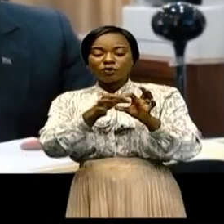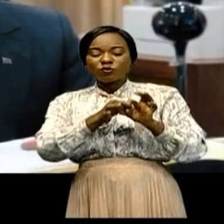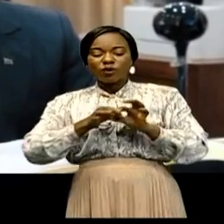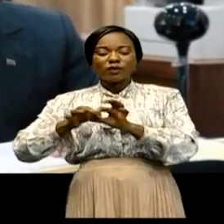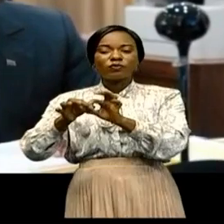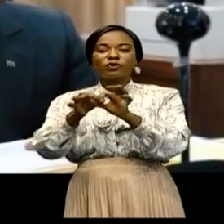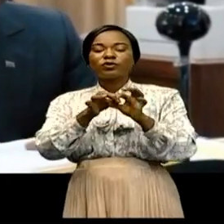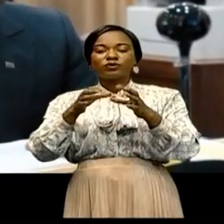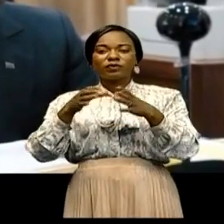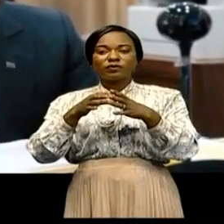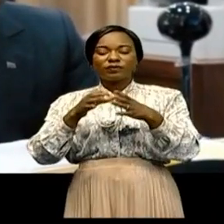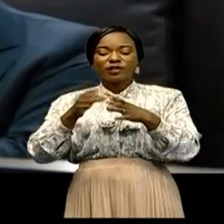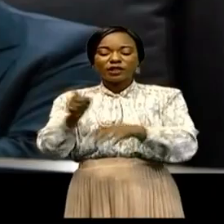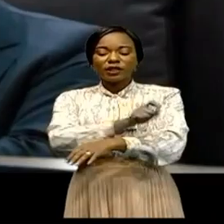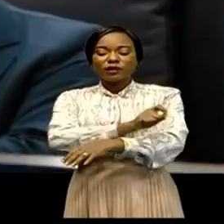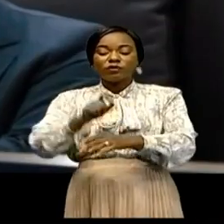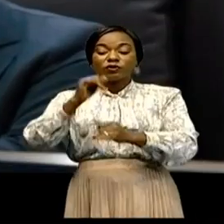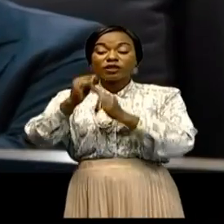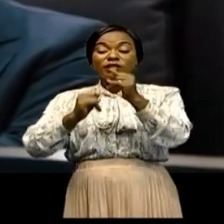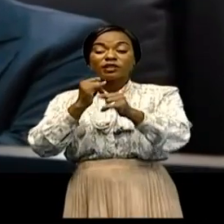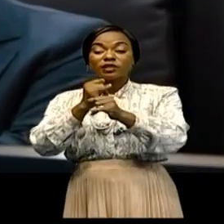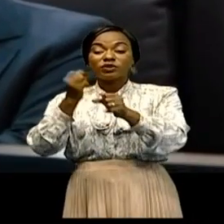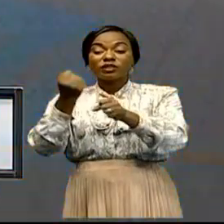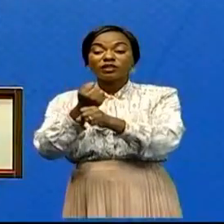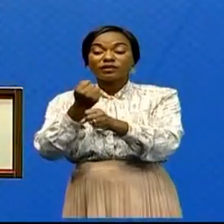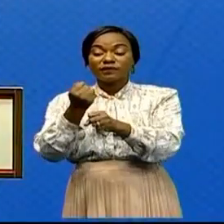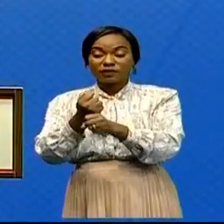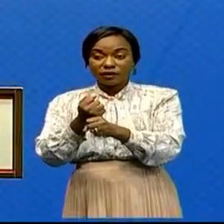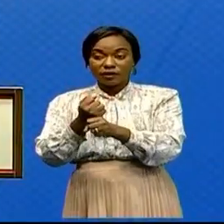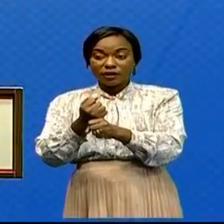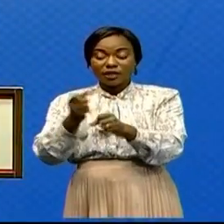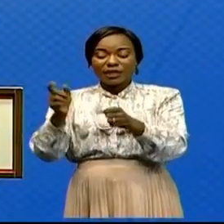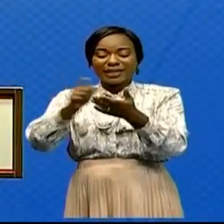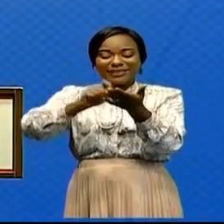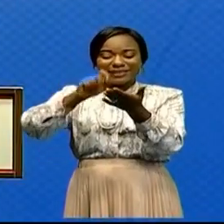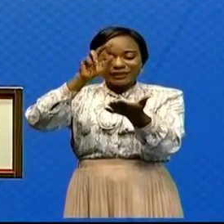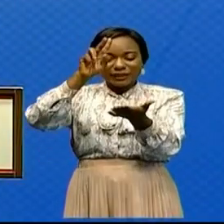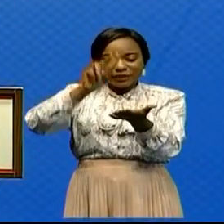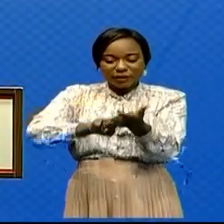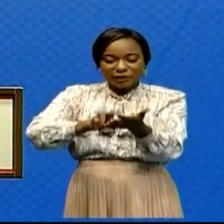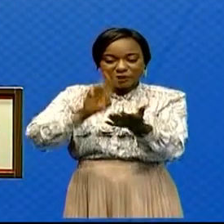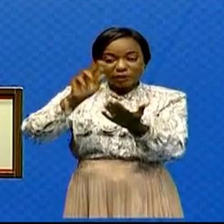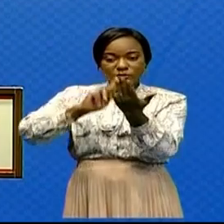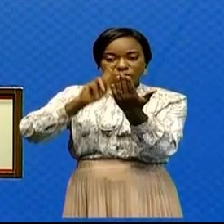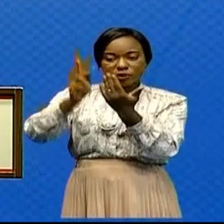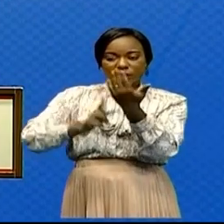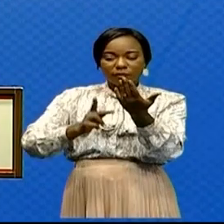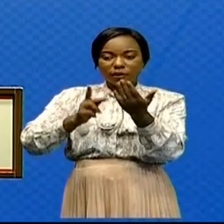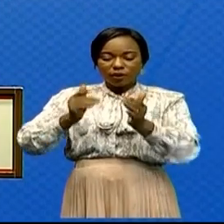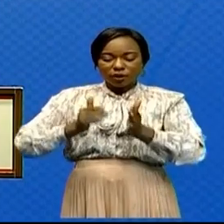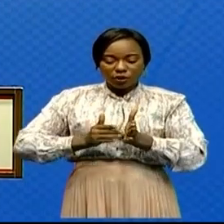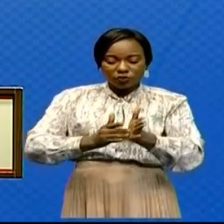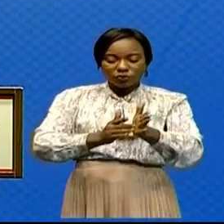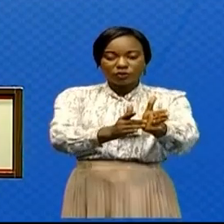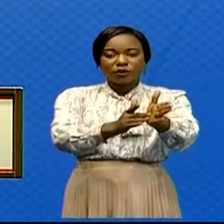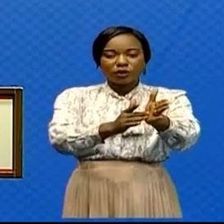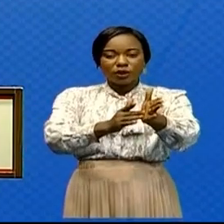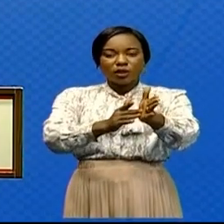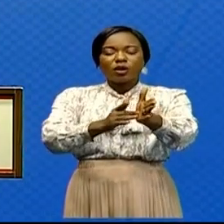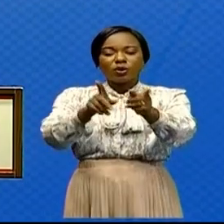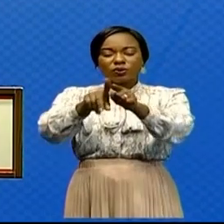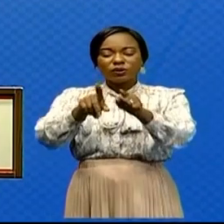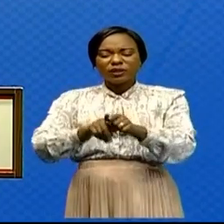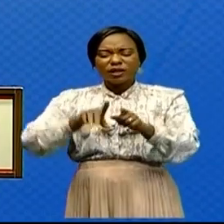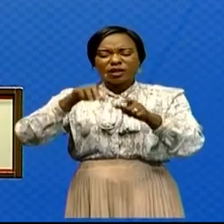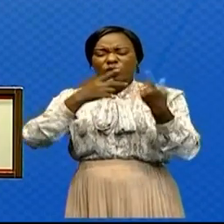avec le Bureau international du travail. La signature de ces programmes, à la suite d'un processus de plus de 17